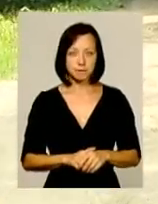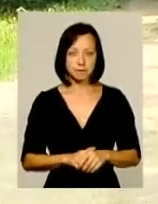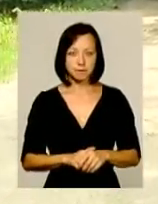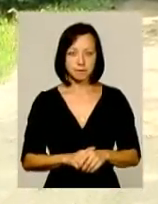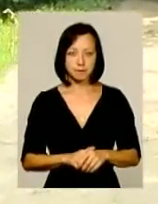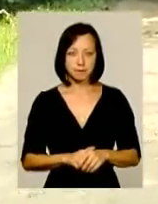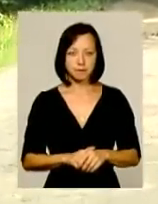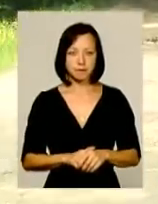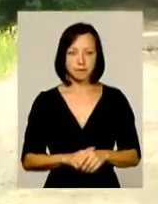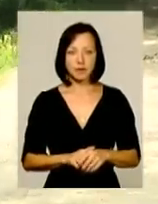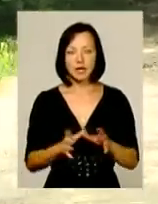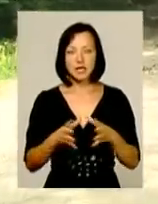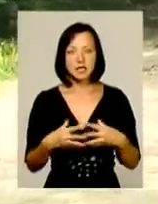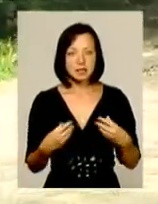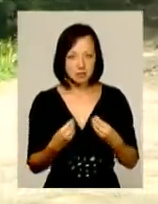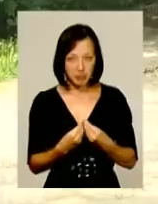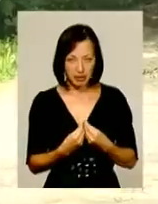Сем'янин дуже був порядний.